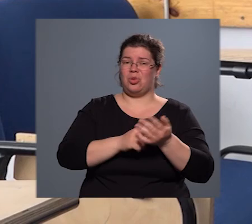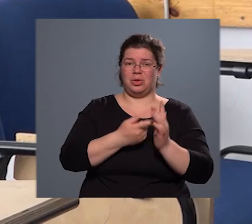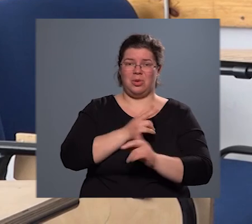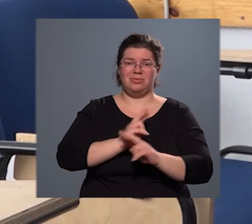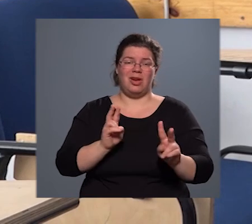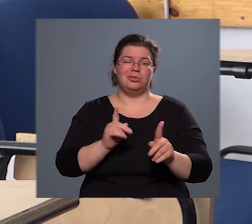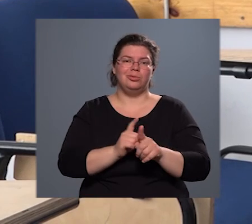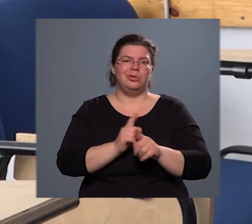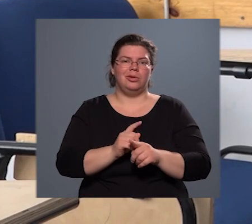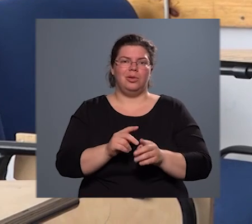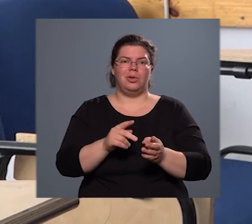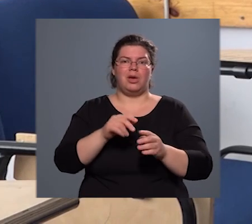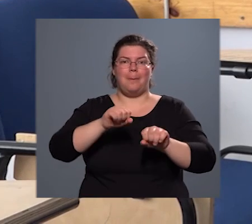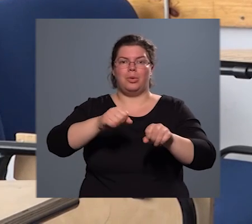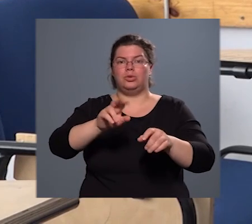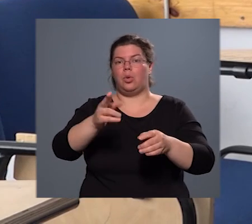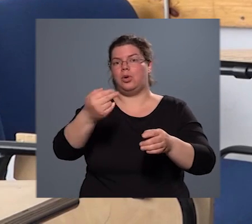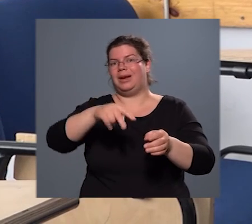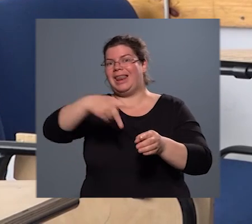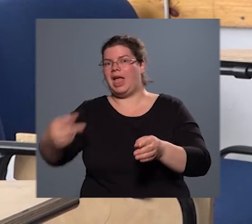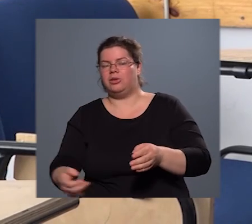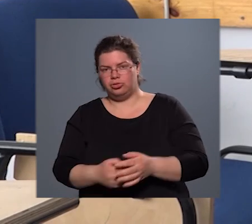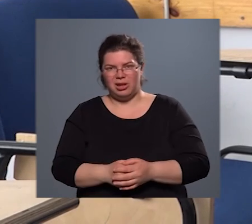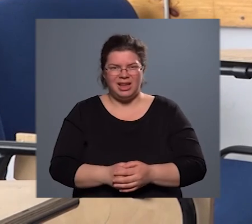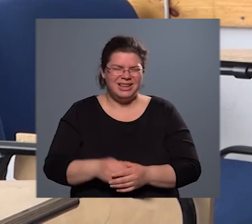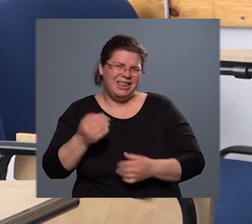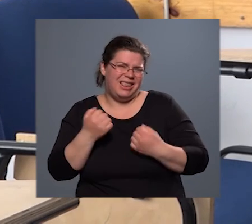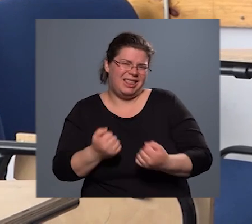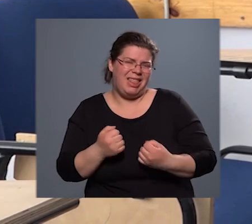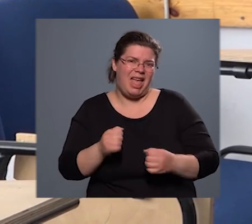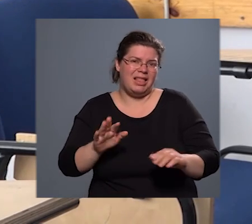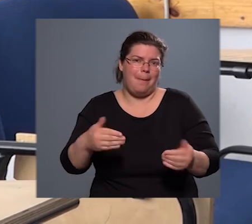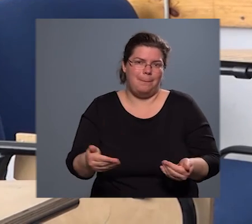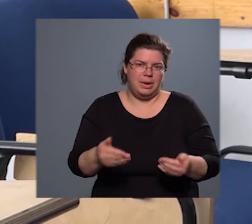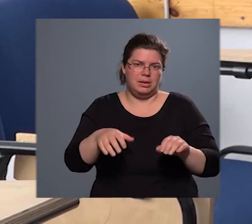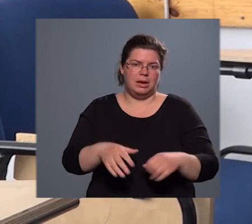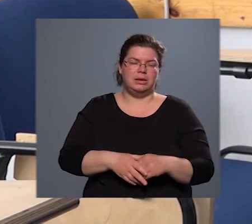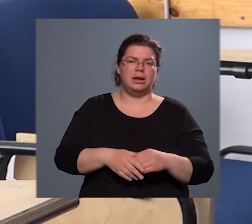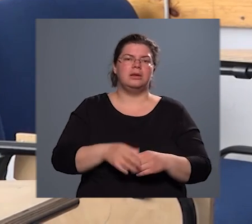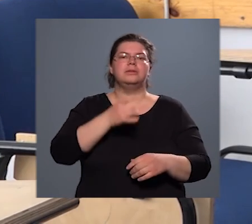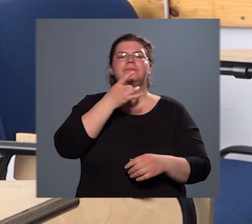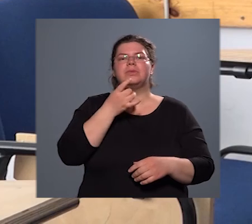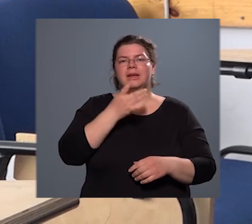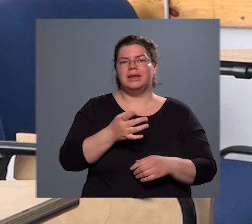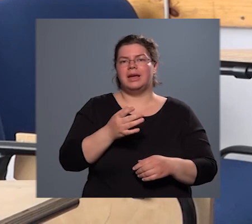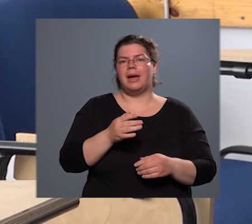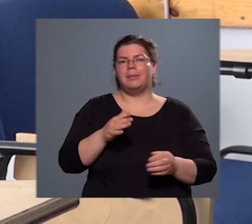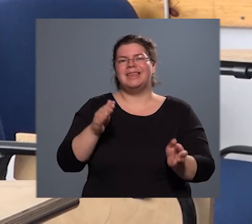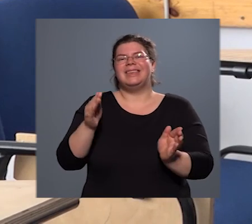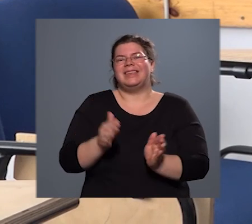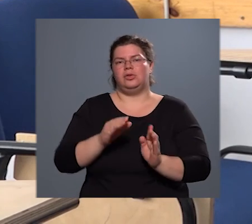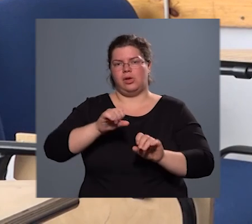leesnek a motorról. Most ezt még nehezebbé tették, tehát, hogy inkább kisebb motoron